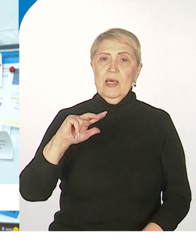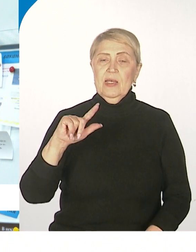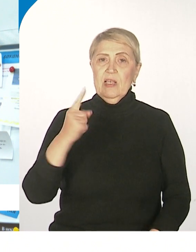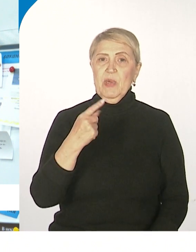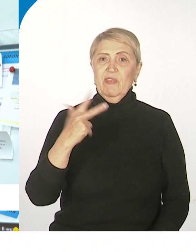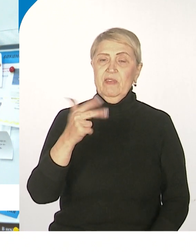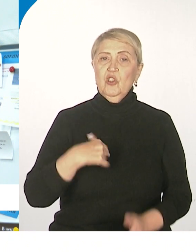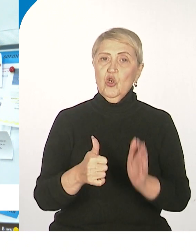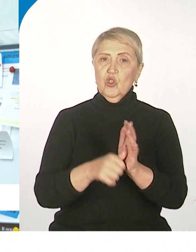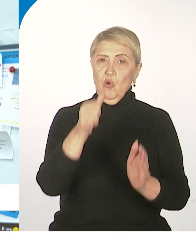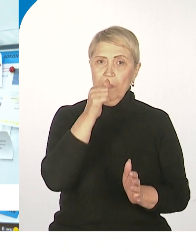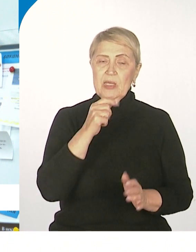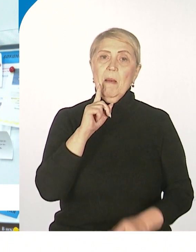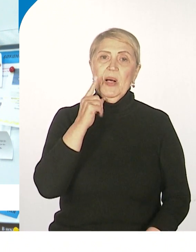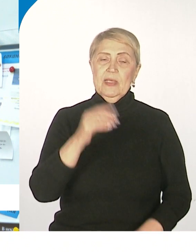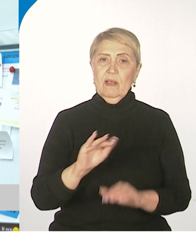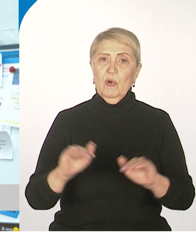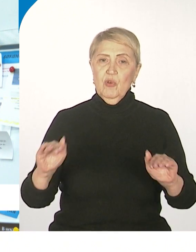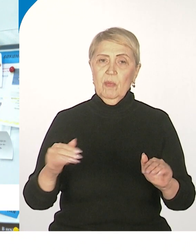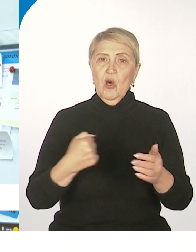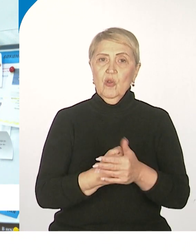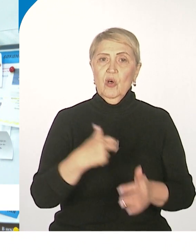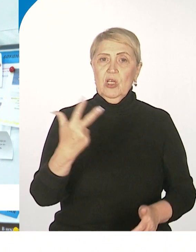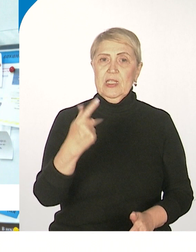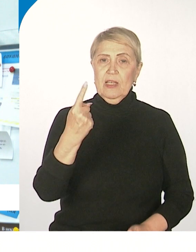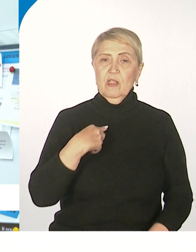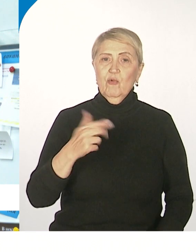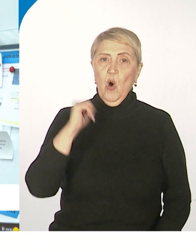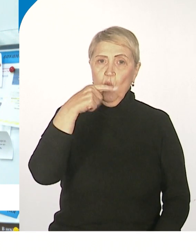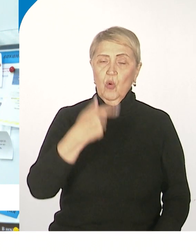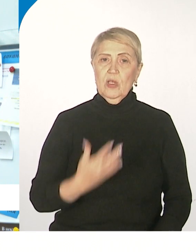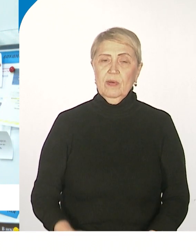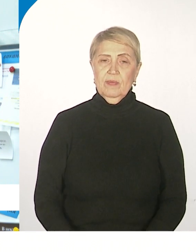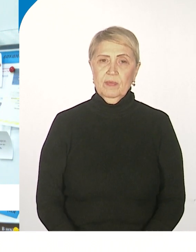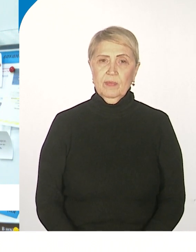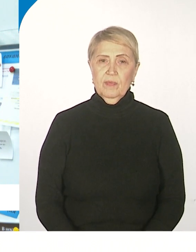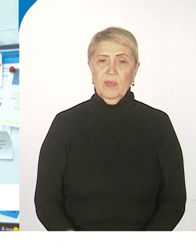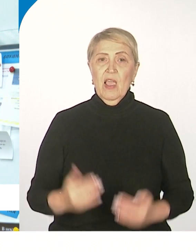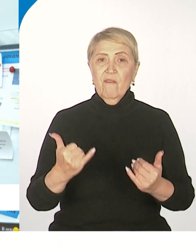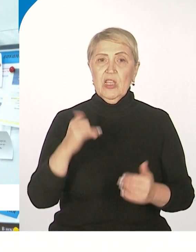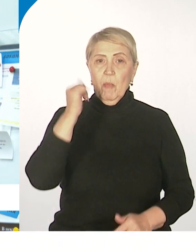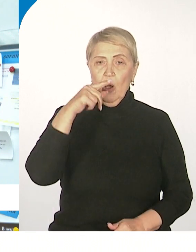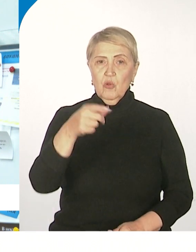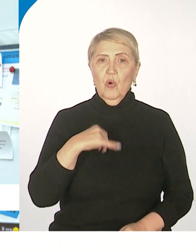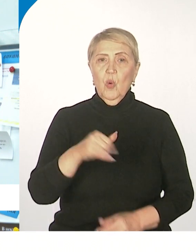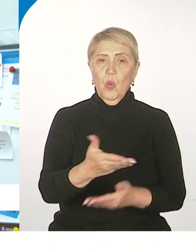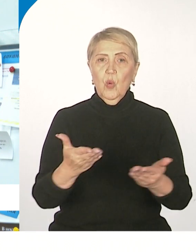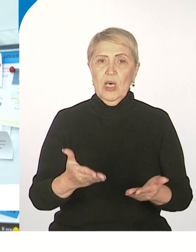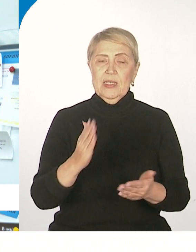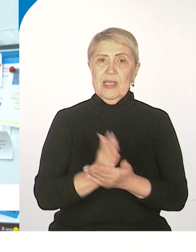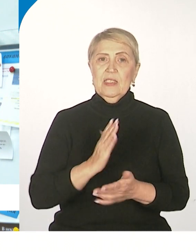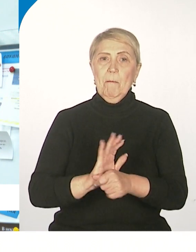шестой месяц молодым людям в возрасте до 31 года включительно. И в этом году у нас данным